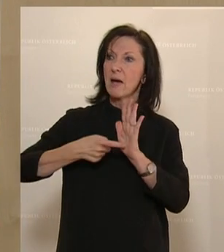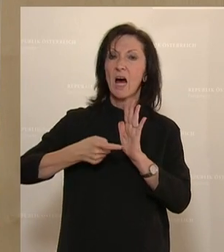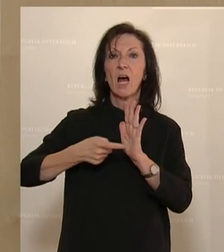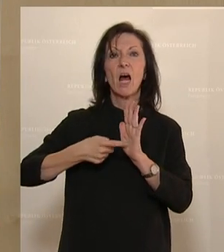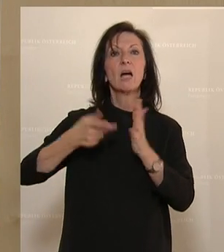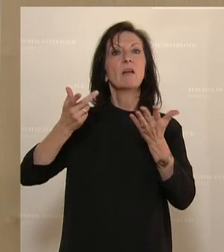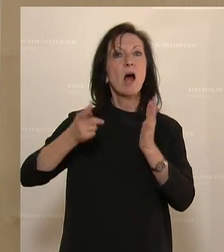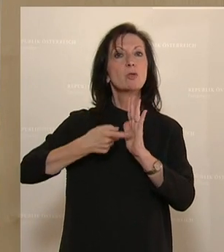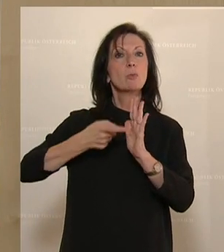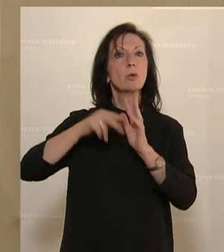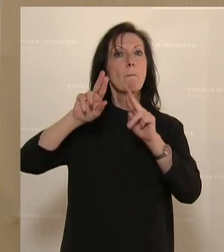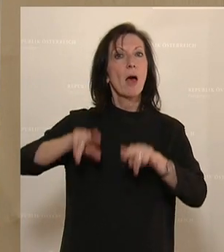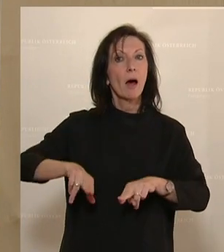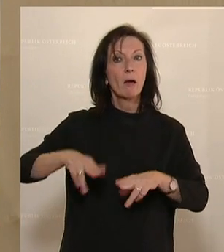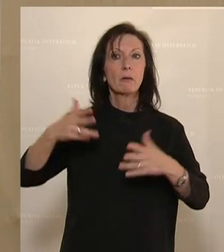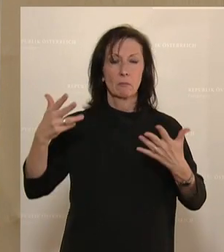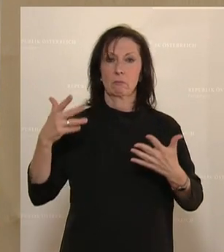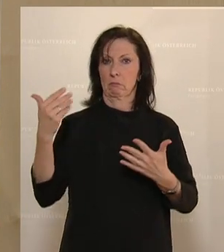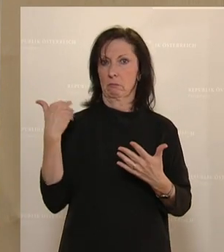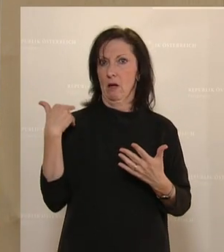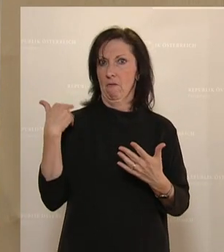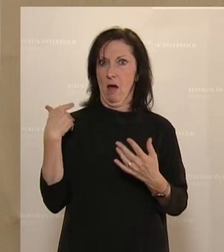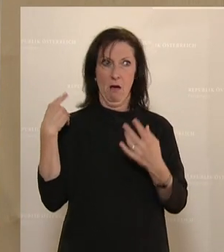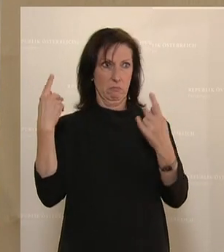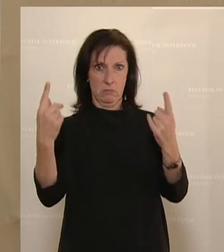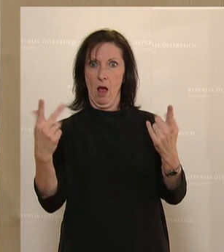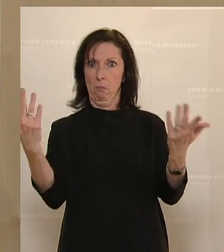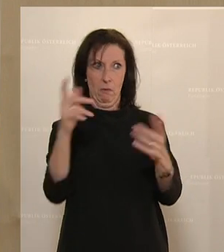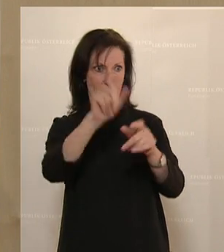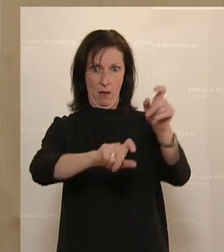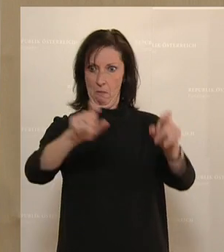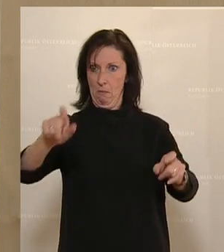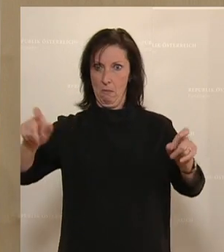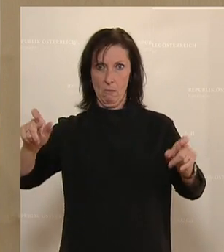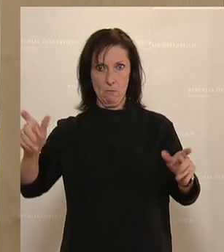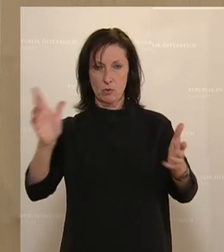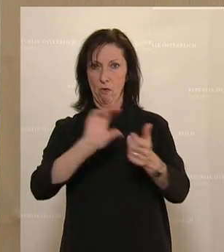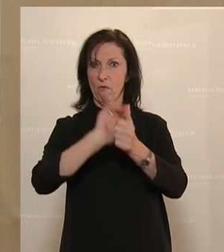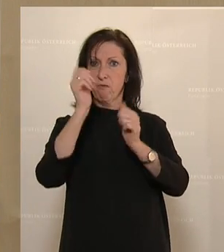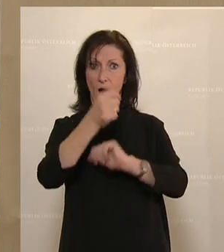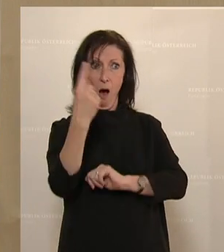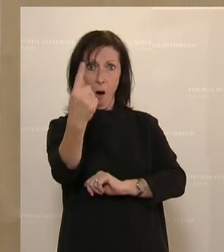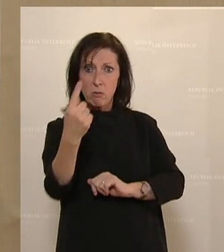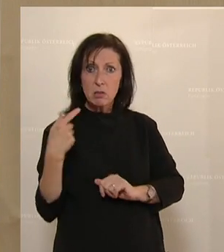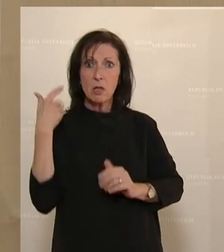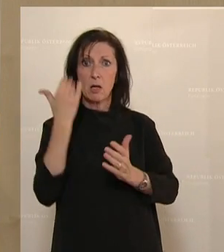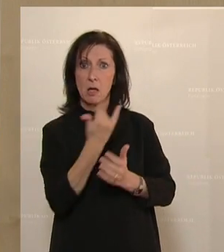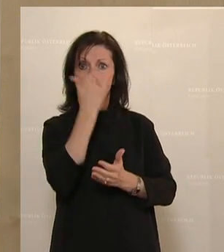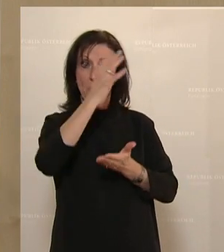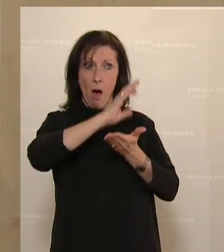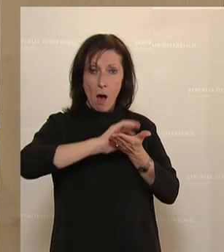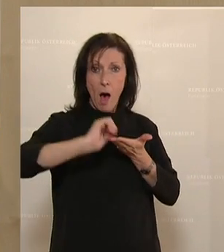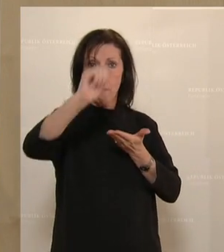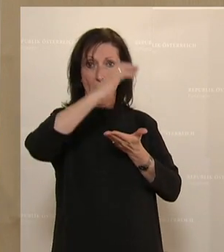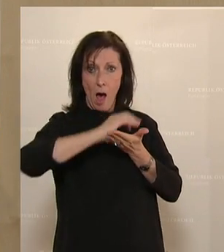das durch ihre Beiträge bereits selber vorab finanziert, solidarisch finanziert, so wie bei